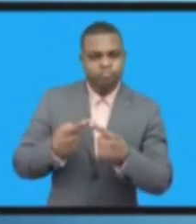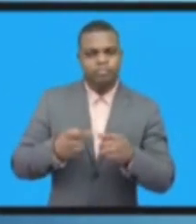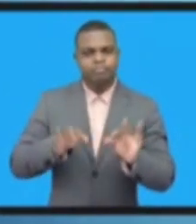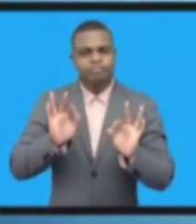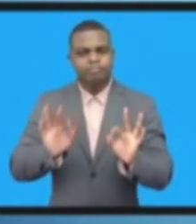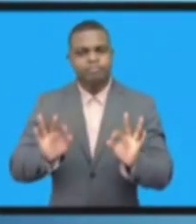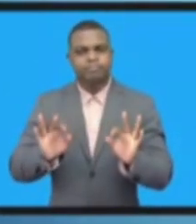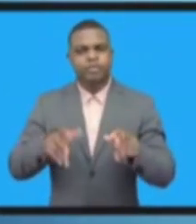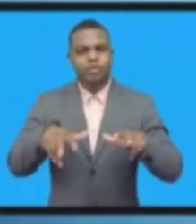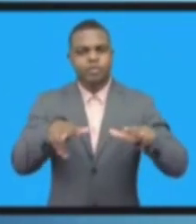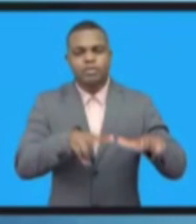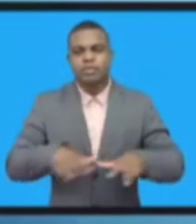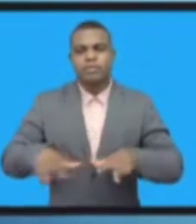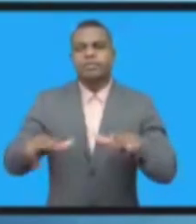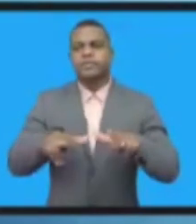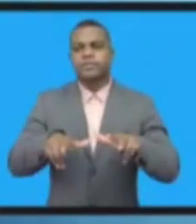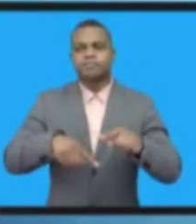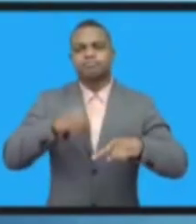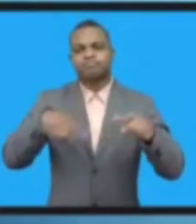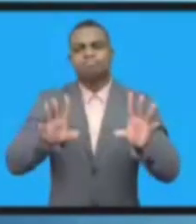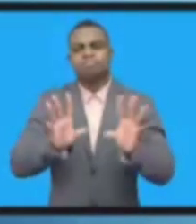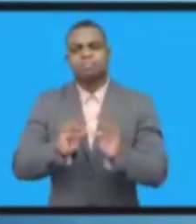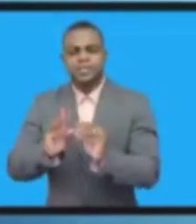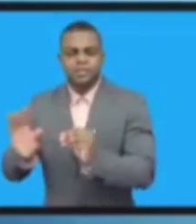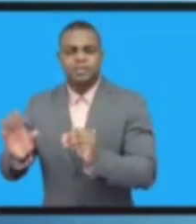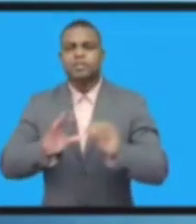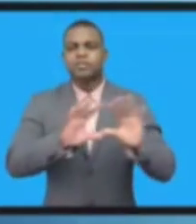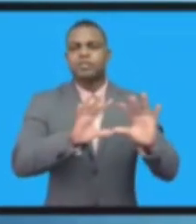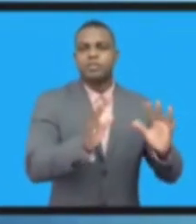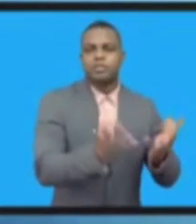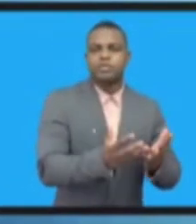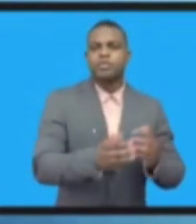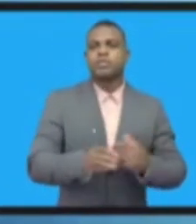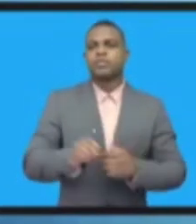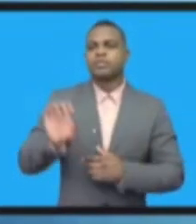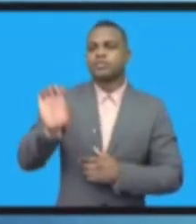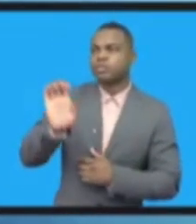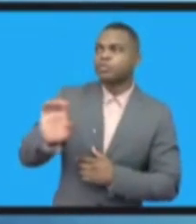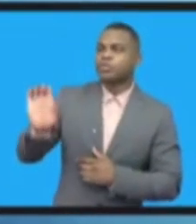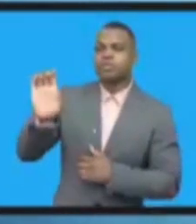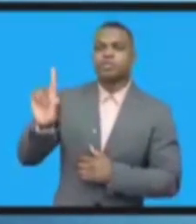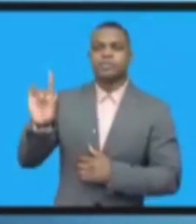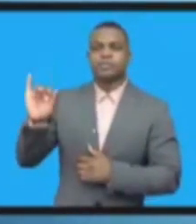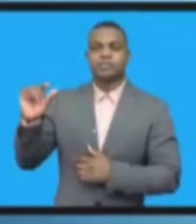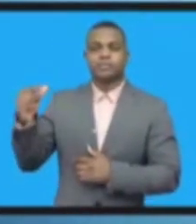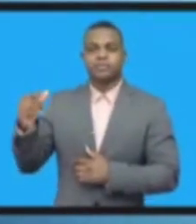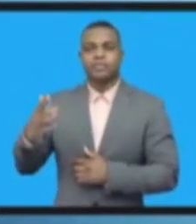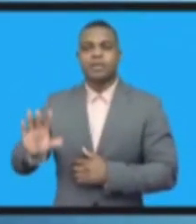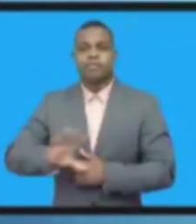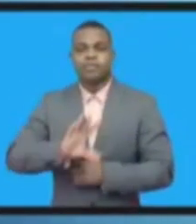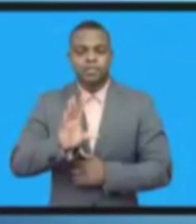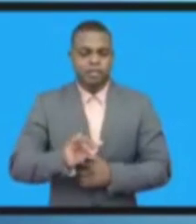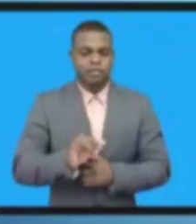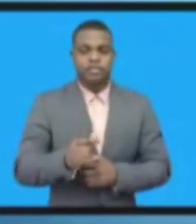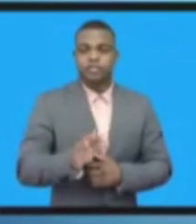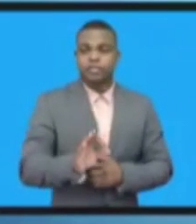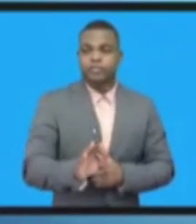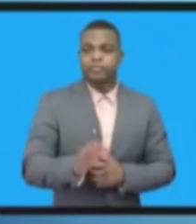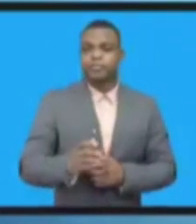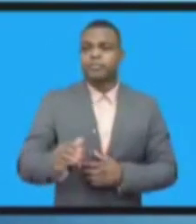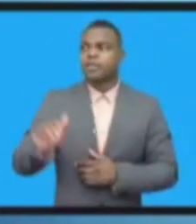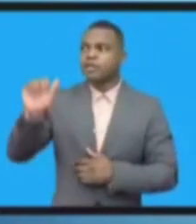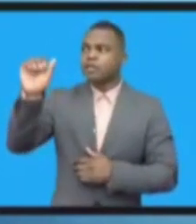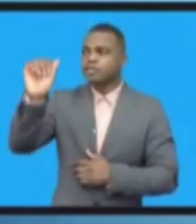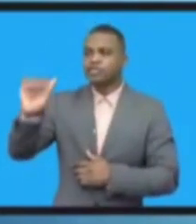и в других, в Латинско-Американском регионе. Также есть и африканские IGF. Везде обсуждается